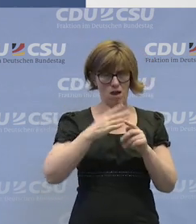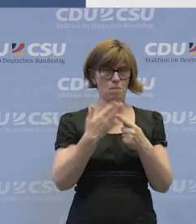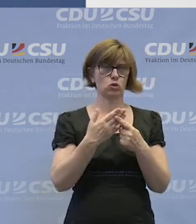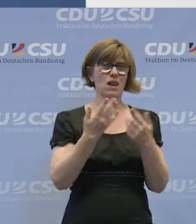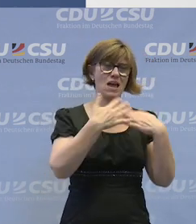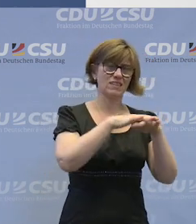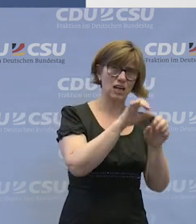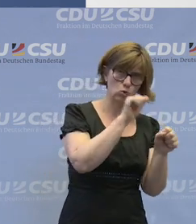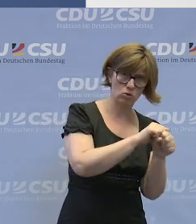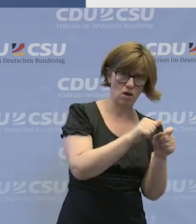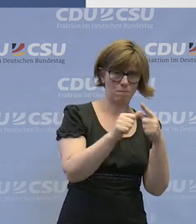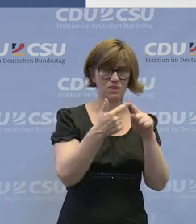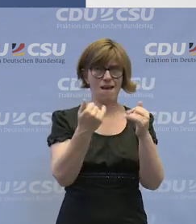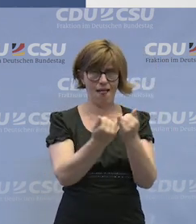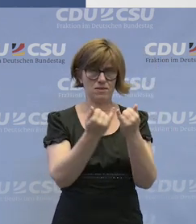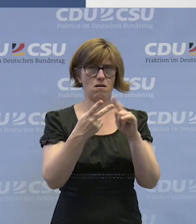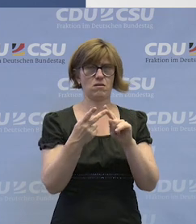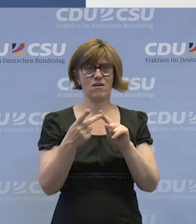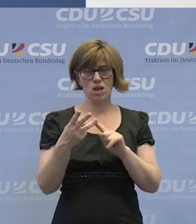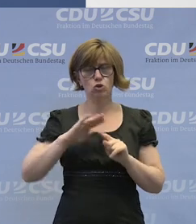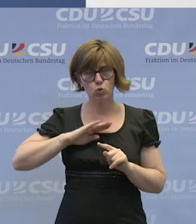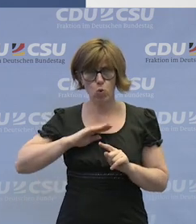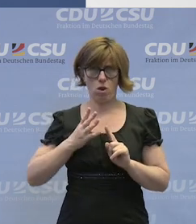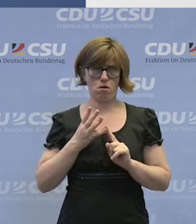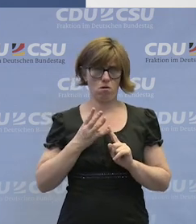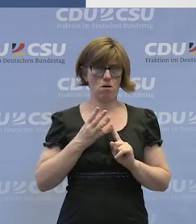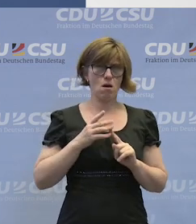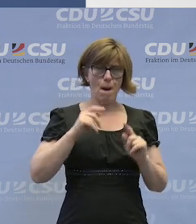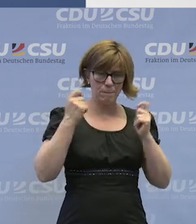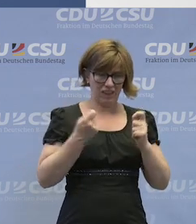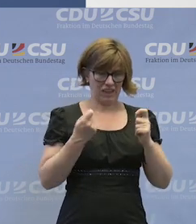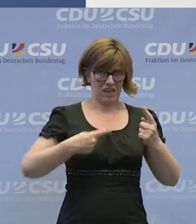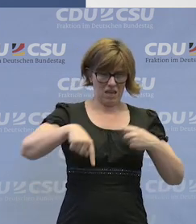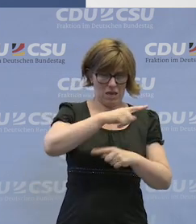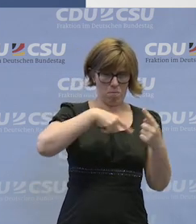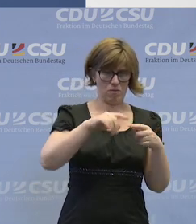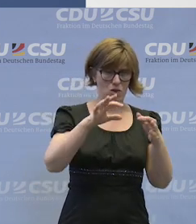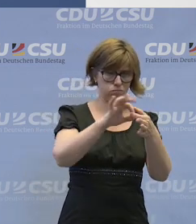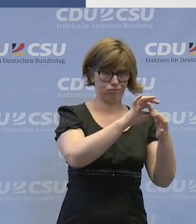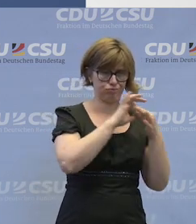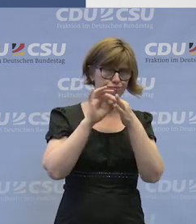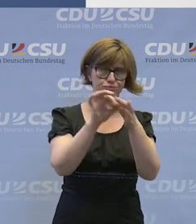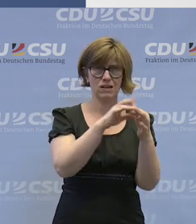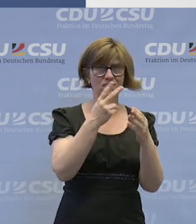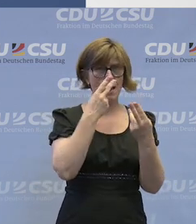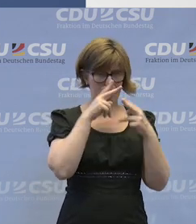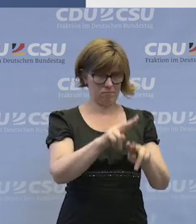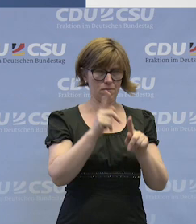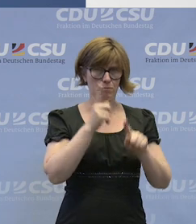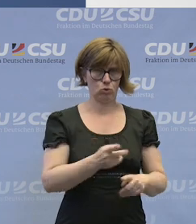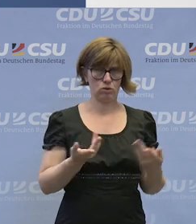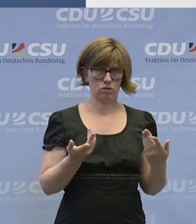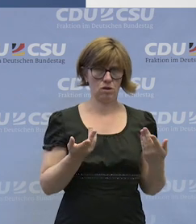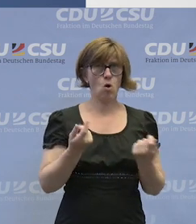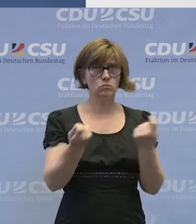von den Integrationsämtern, von den Eltern, von den Schulen, mit den Betrieben, also dass das sehr in den Blickpunkt gerückt